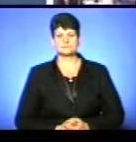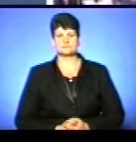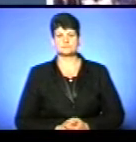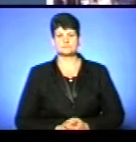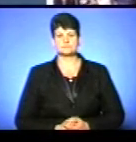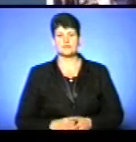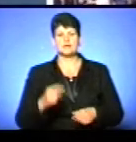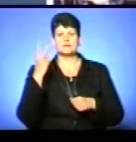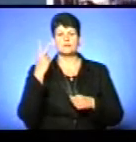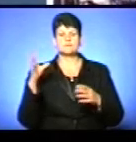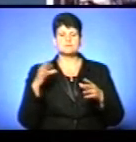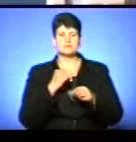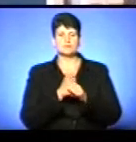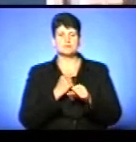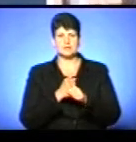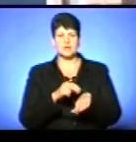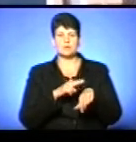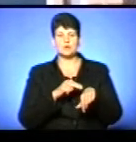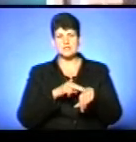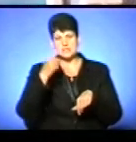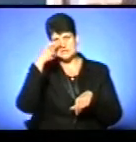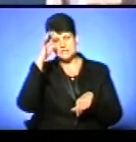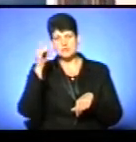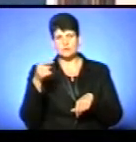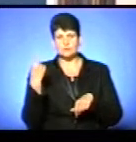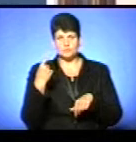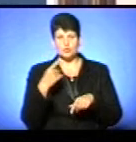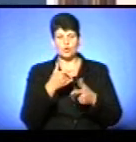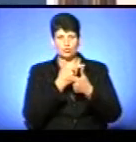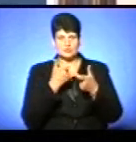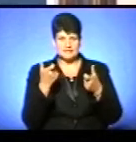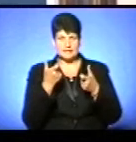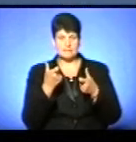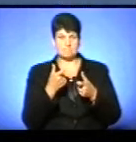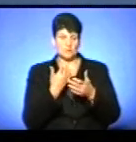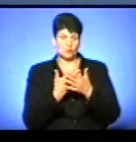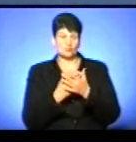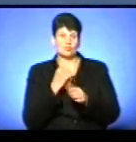Двом співробітникам поліції Тернопільщини оголосили підозру у скоєнні п'яти грабежів.